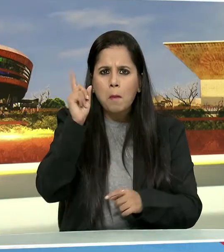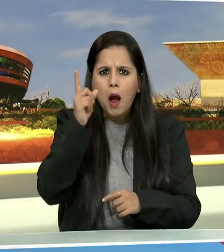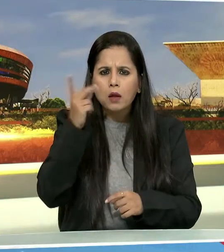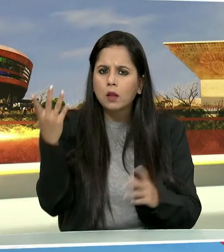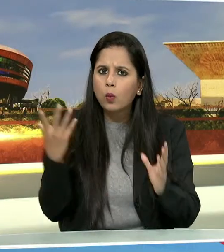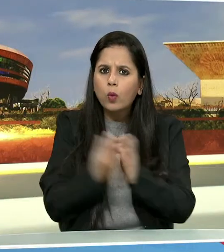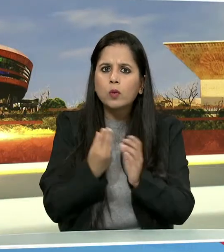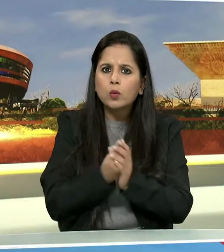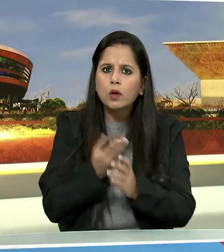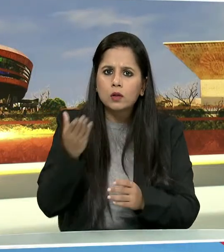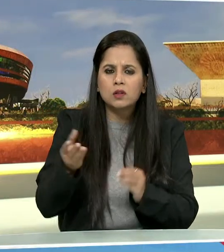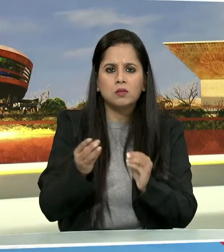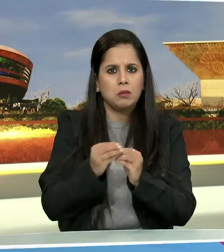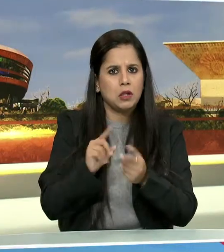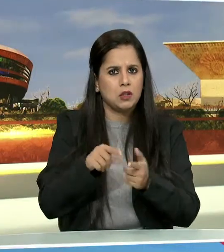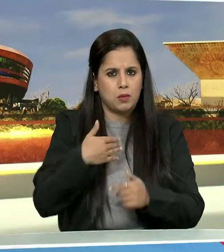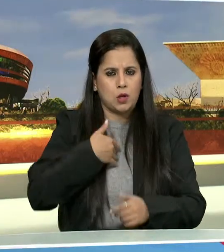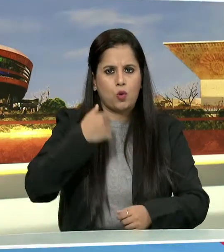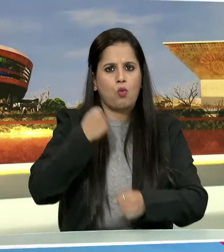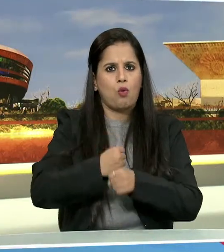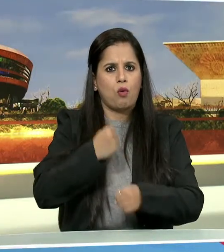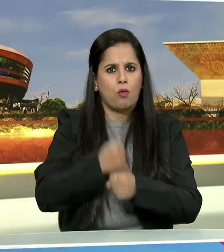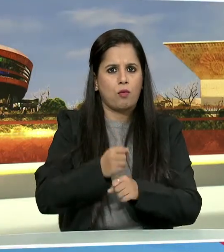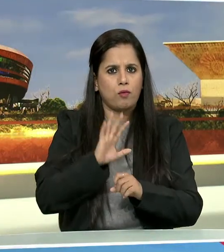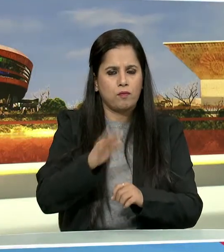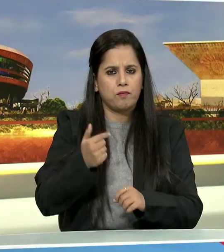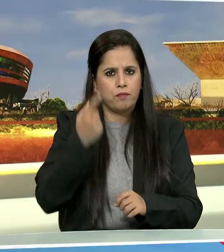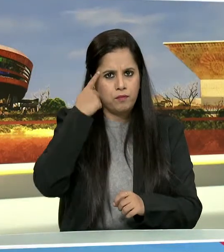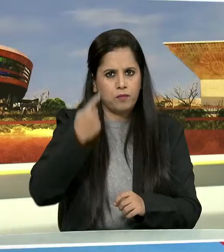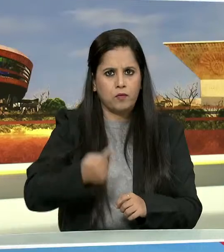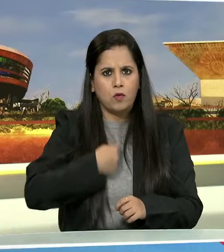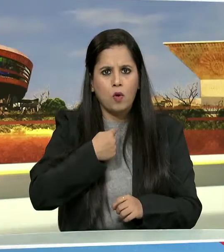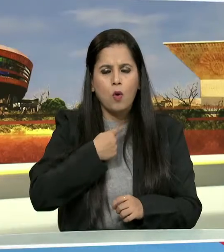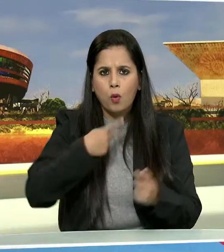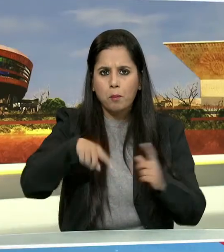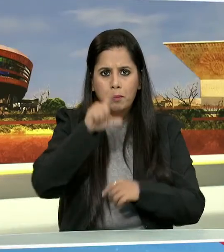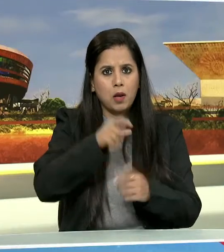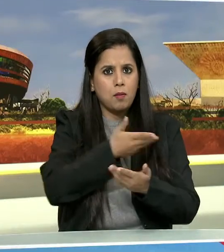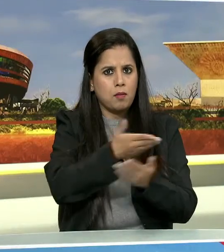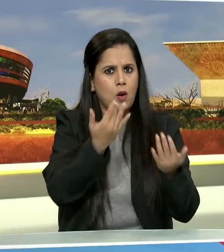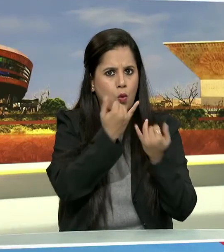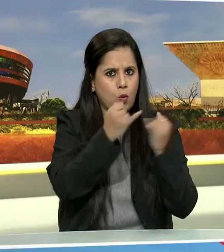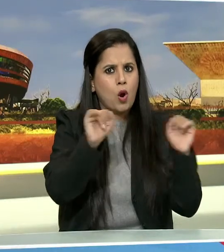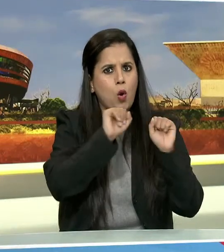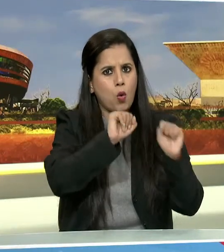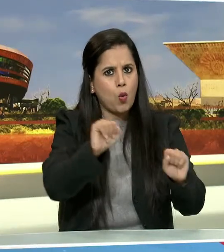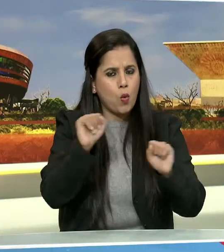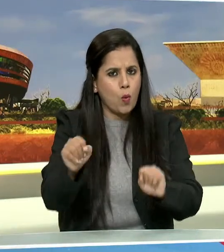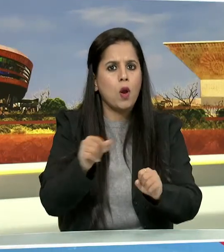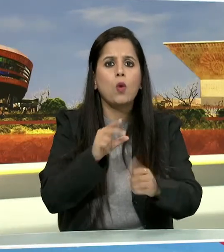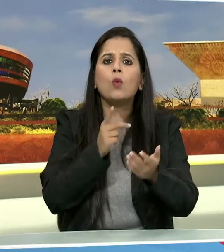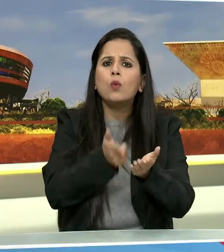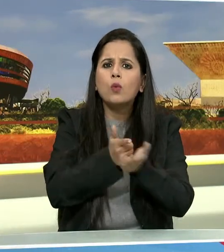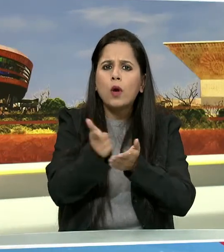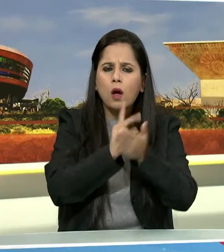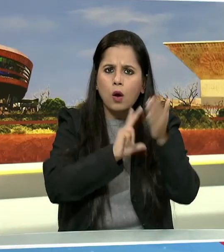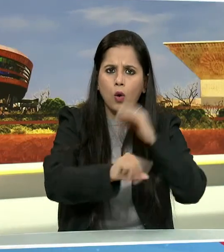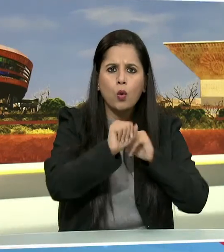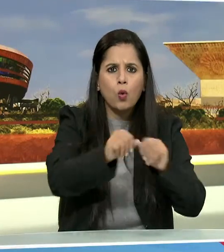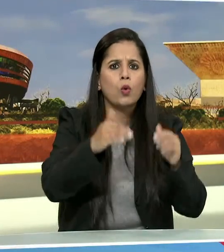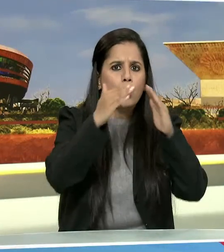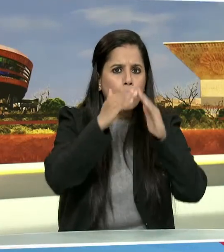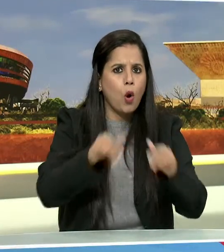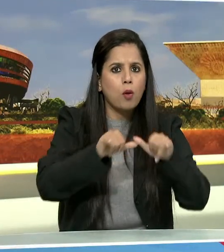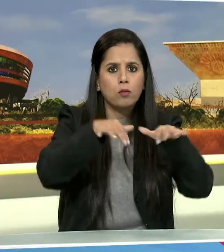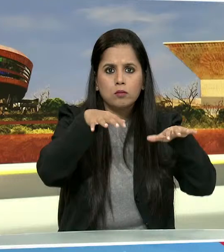बीजेपी सरकार स्वामित्व योजना के तहट गावों में गर और जमीन के